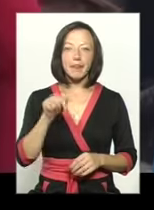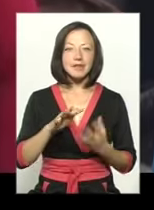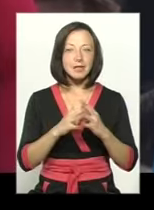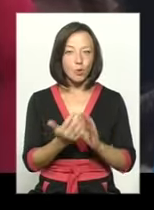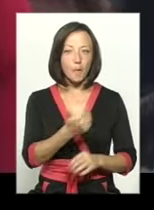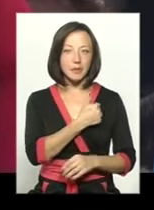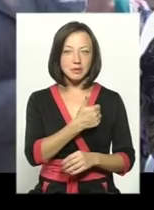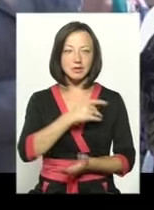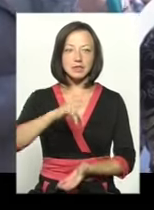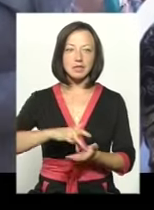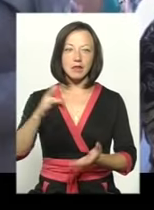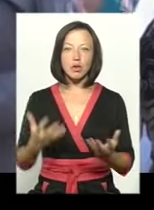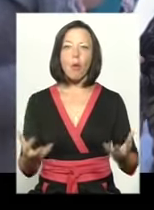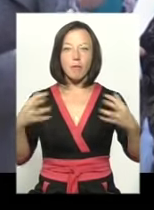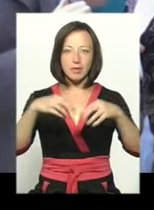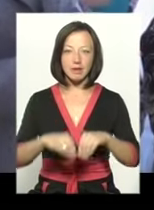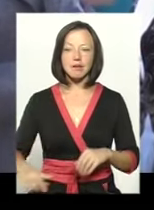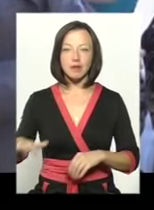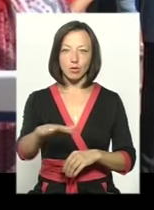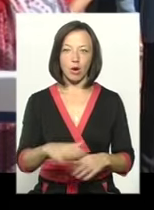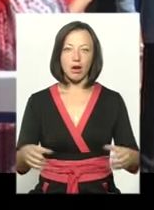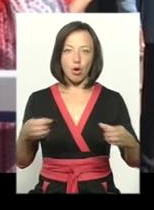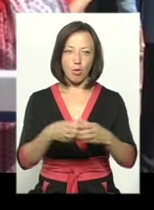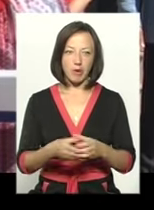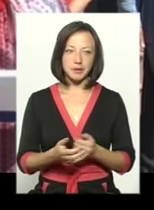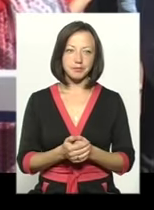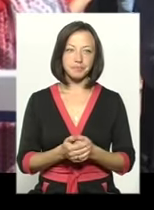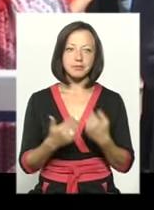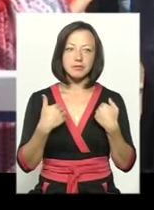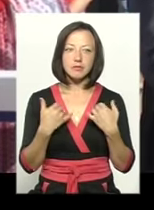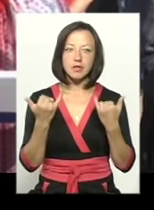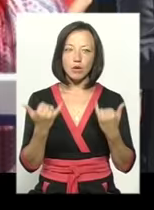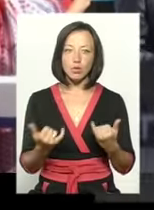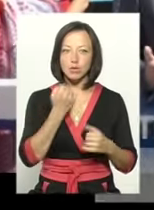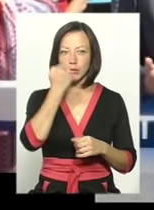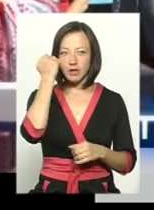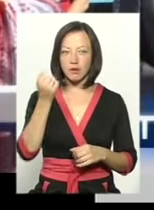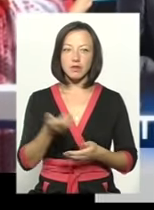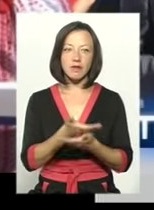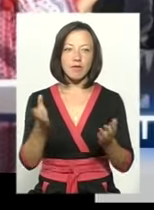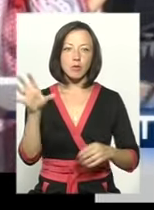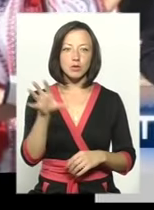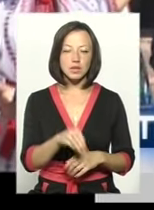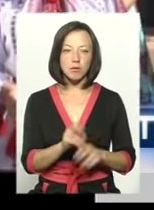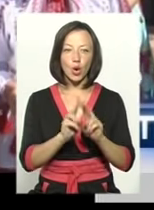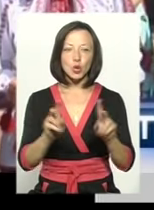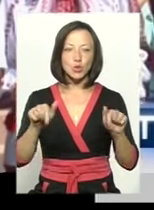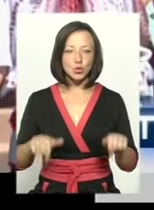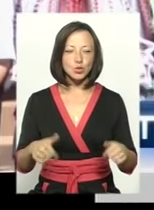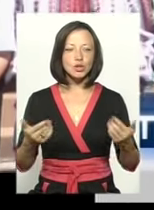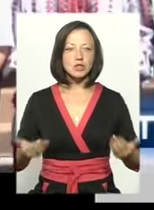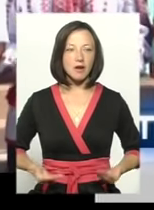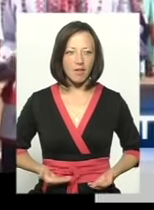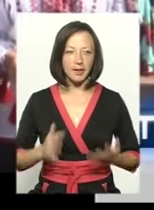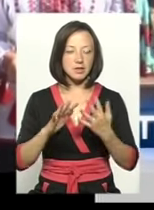претендують на центр об'єднаної територіальної громади. Я сьогодні хочу подякувати вам усім в першу чергу, тим, хто тут живе на